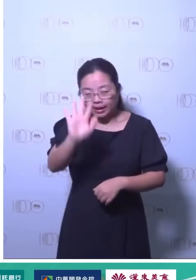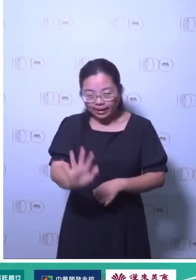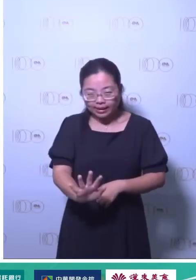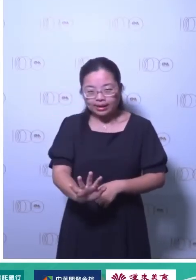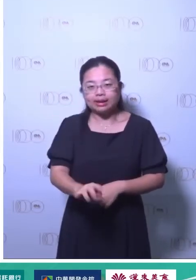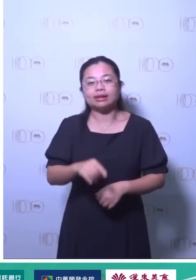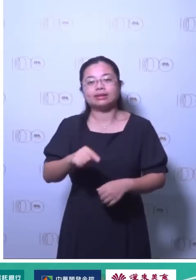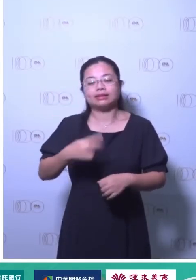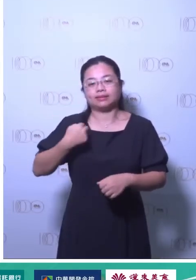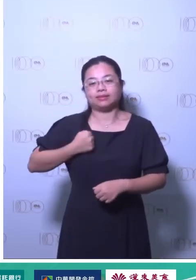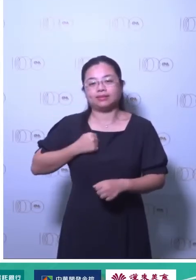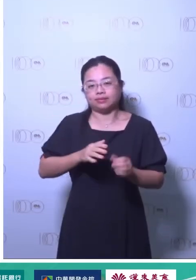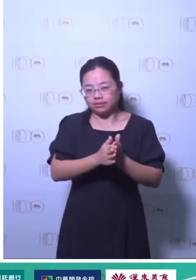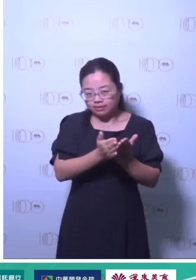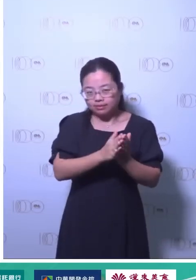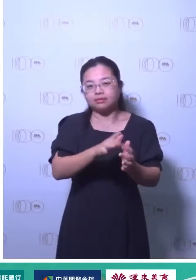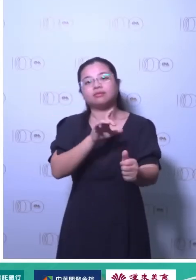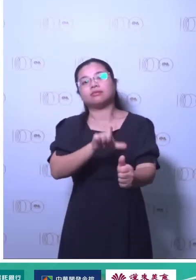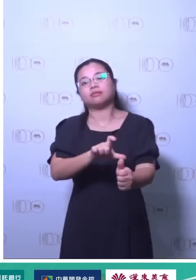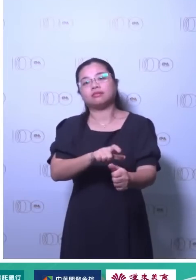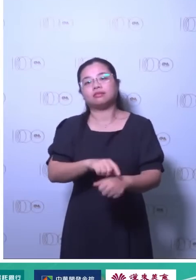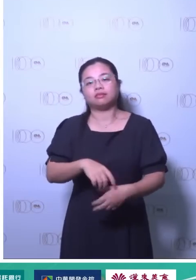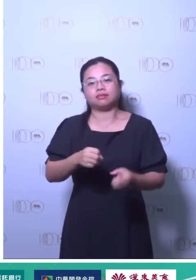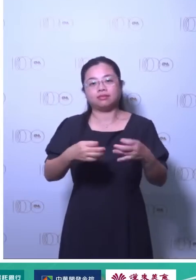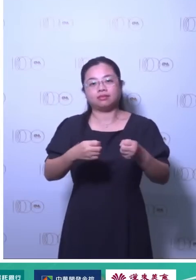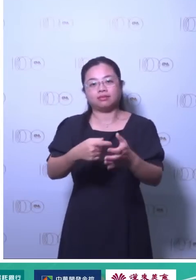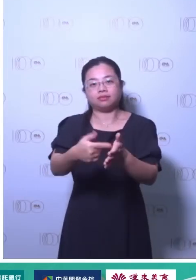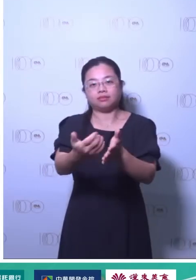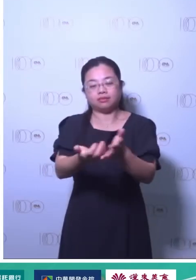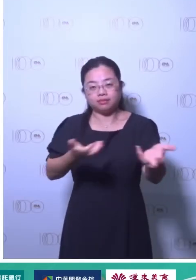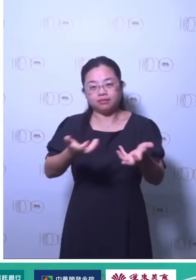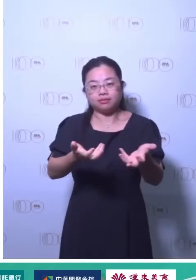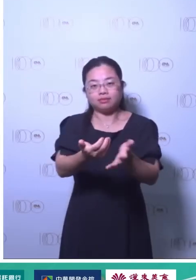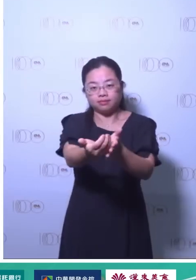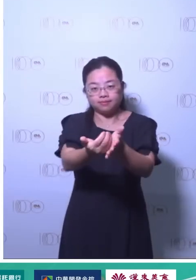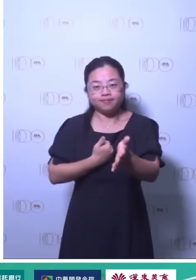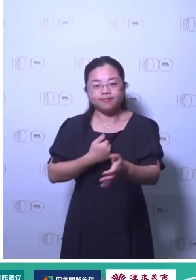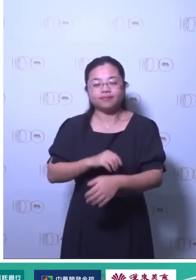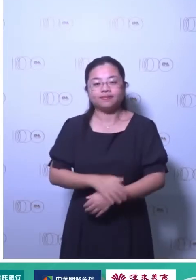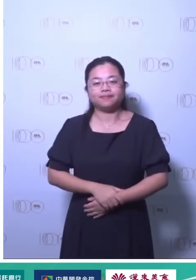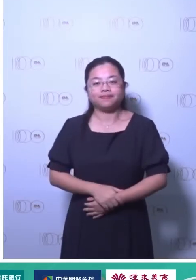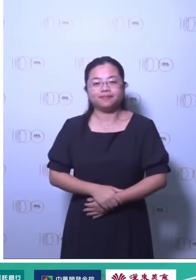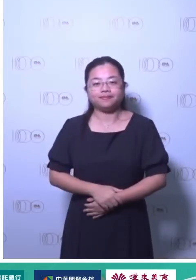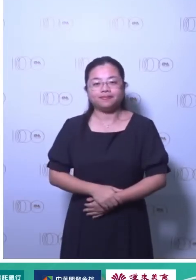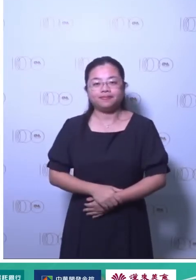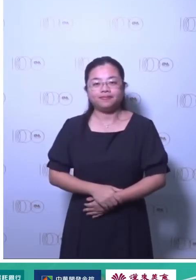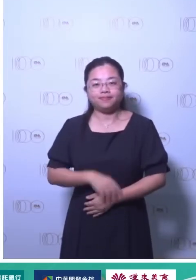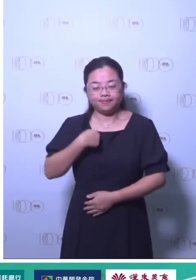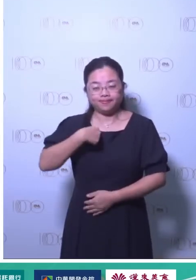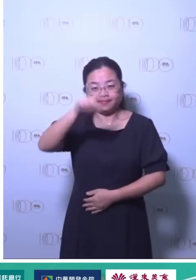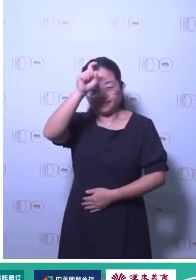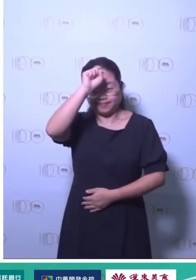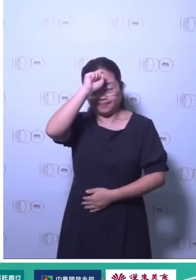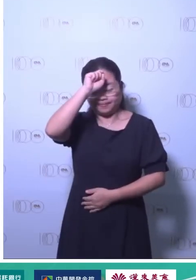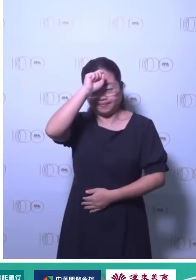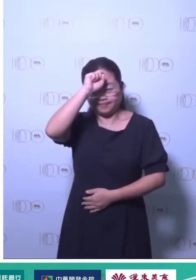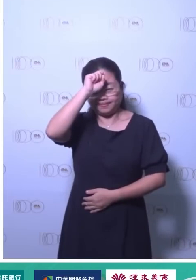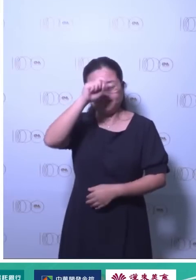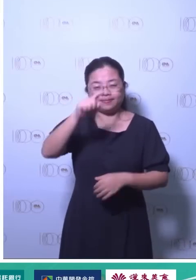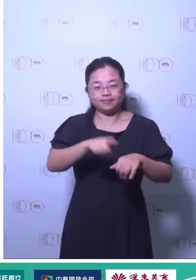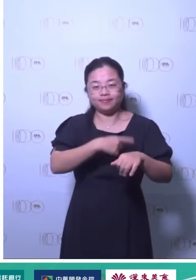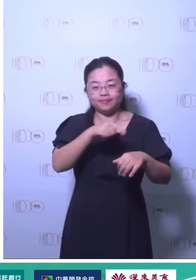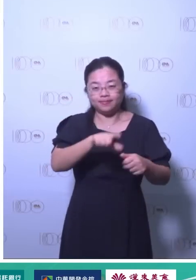那我们一般实务上你要了解怎么做就是看别人怎么做最快所以我们大概在这个背景底下